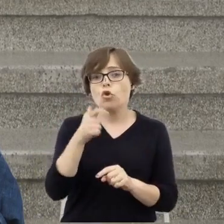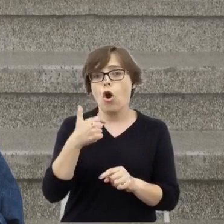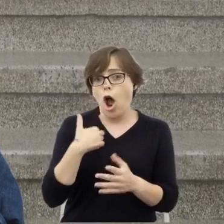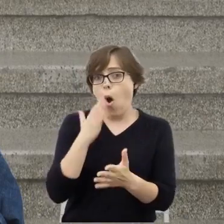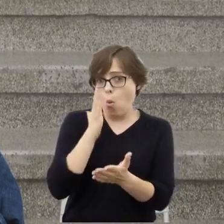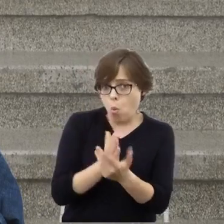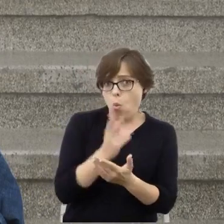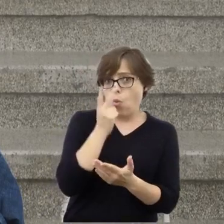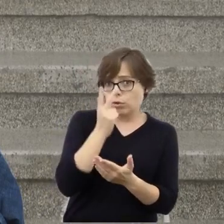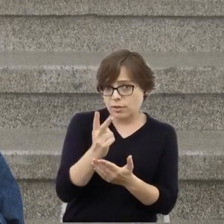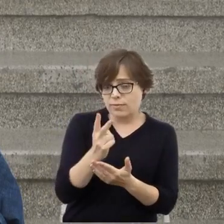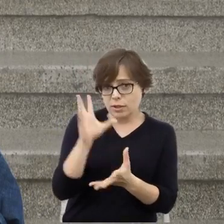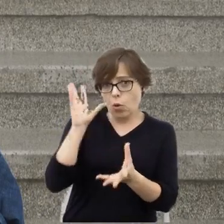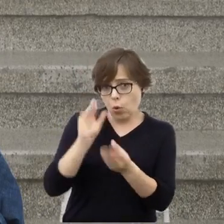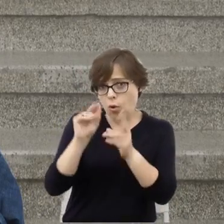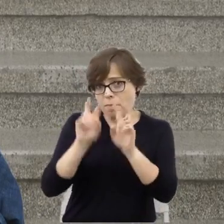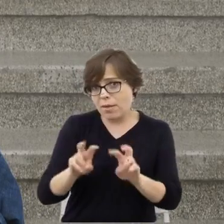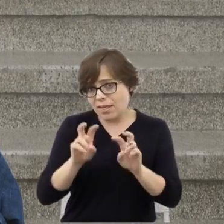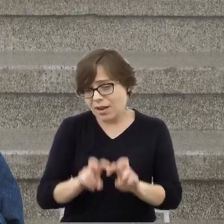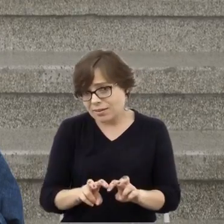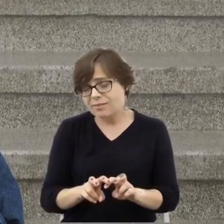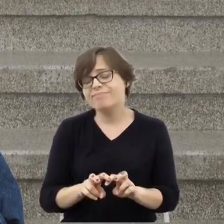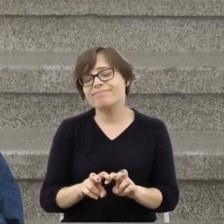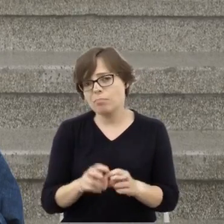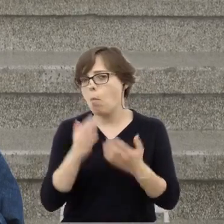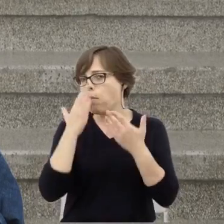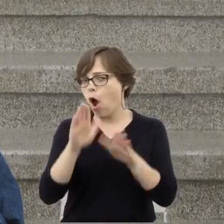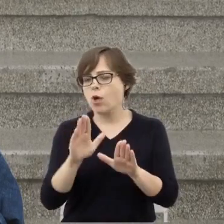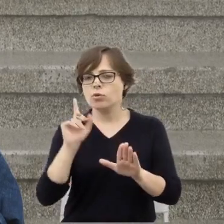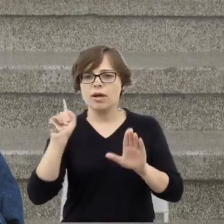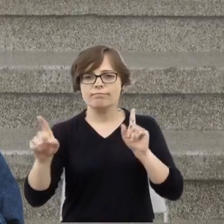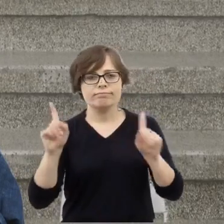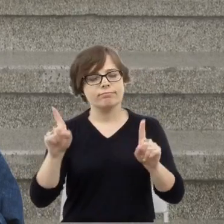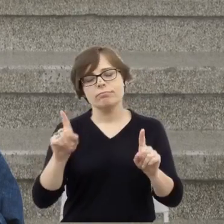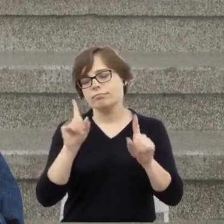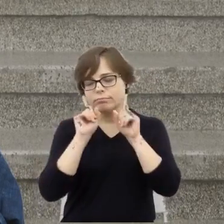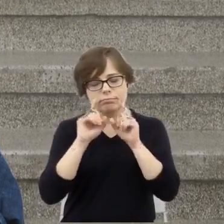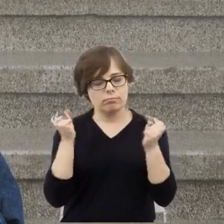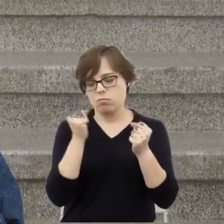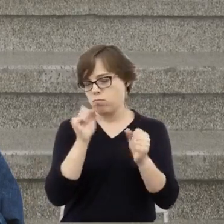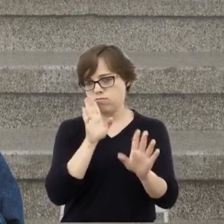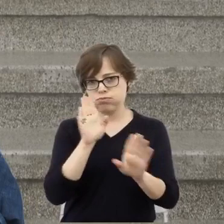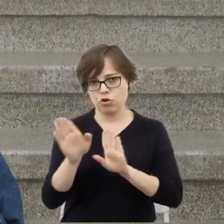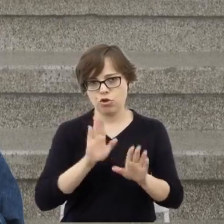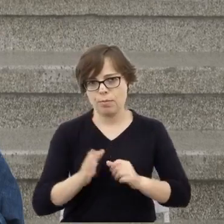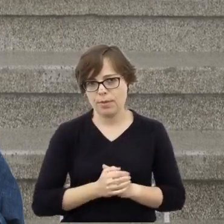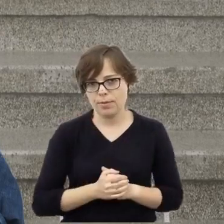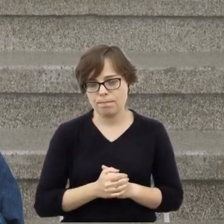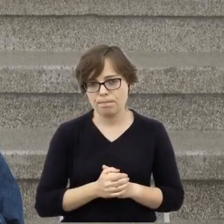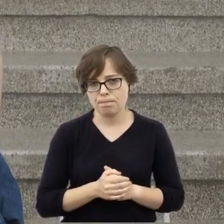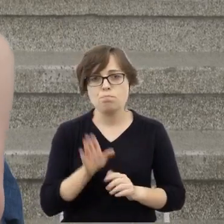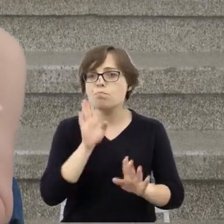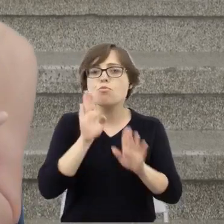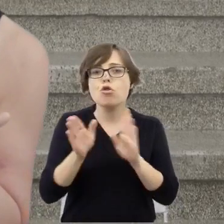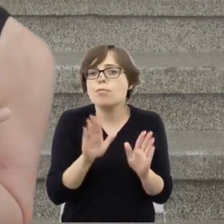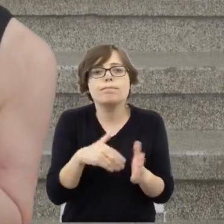zarysowały, pokazują niesamowite podobieństwo do pogromu kieleckiego w sensie